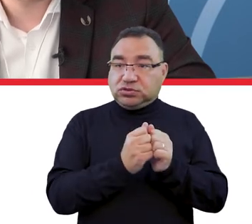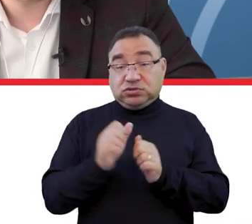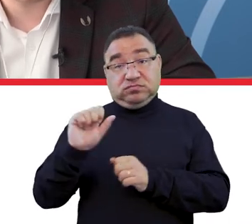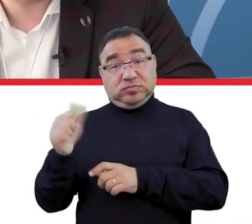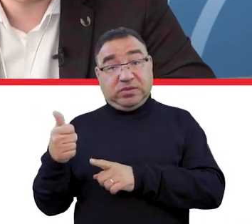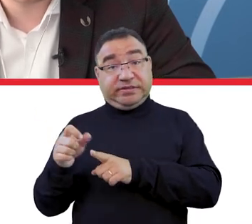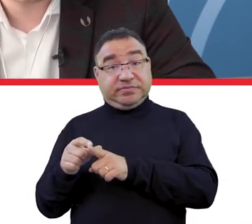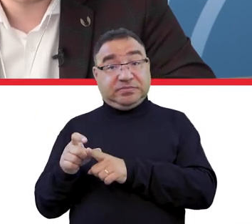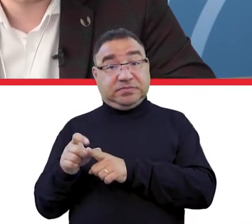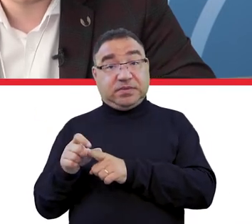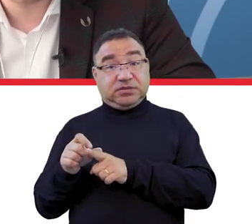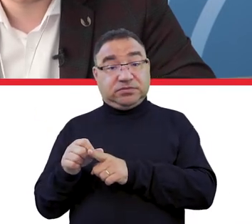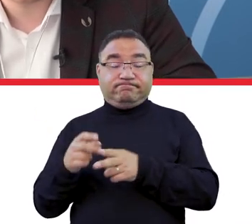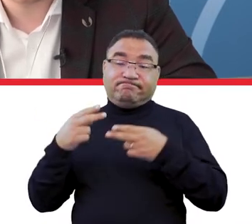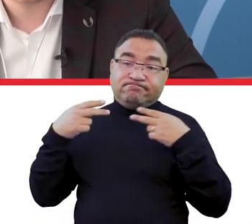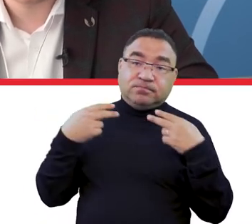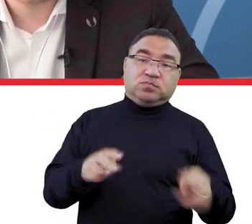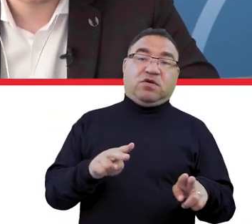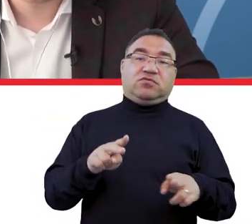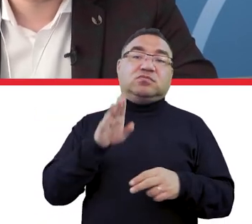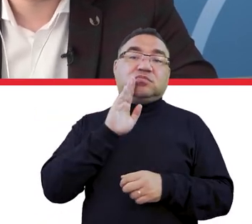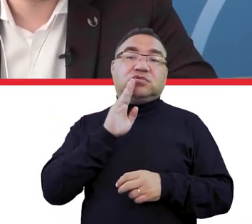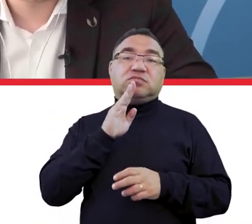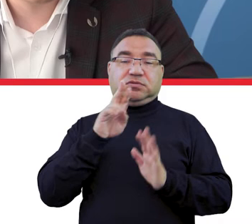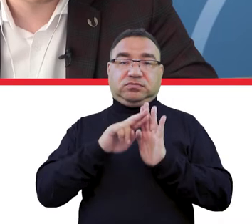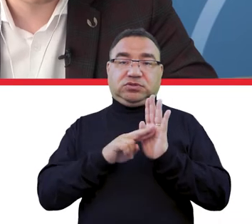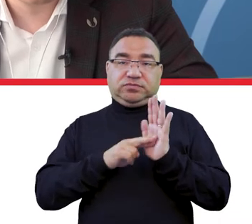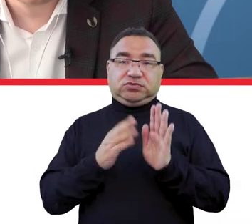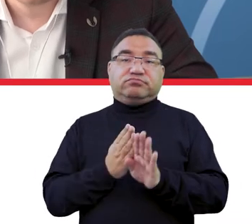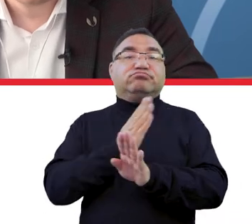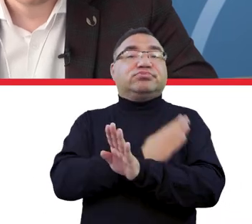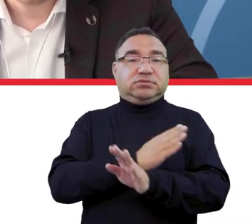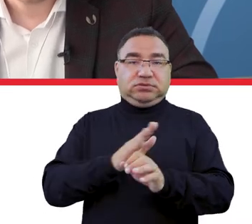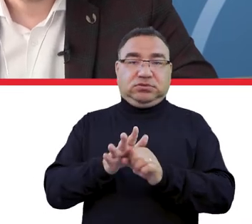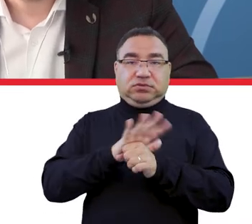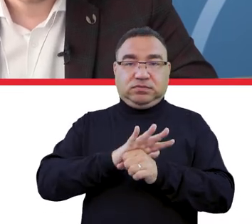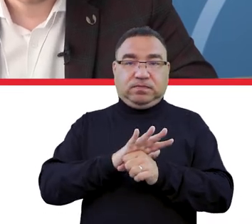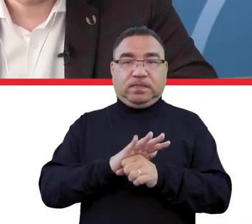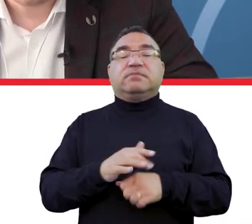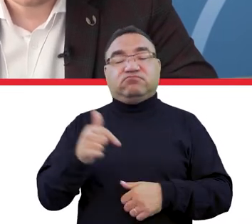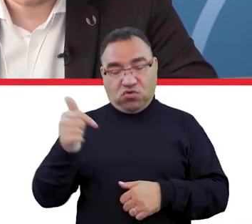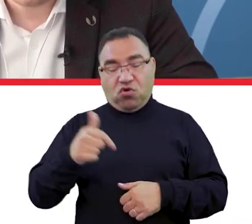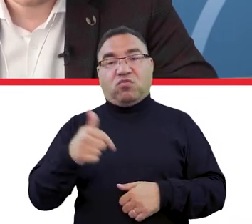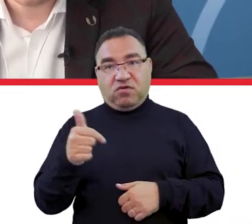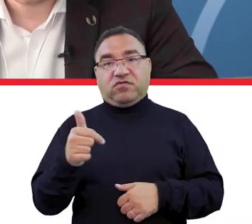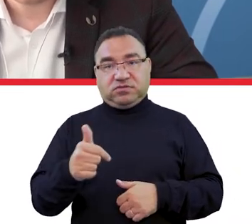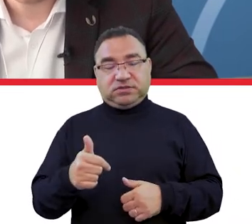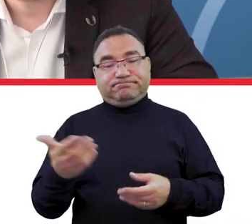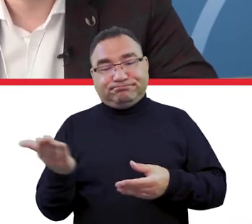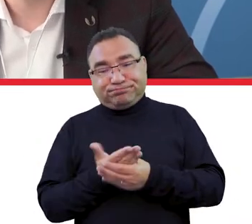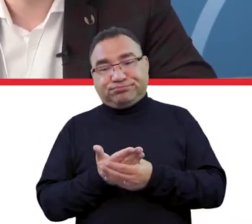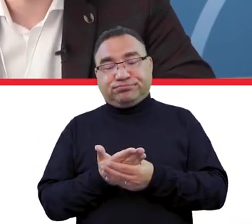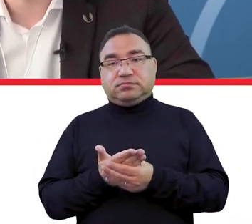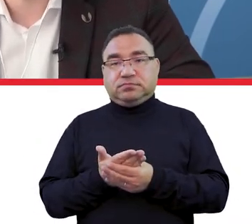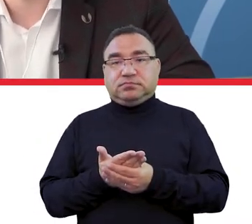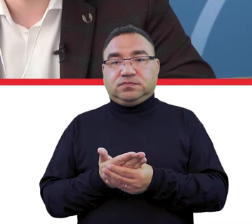października wracamy do pierwotnych zasad i zostanie przywrócony obowiązek dołączenia do